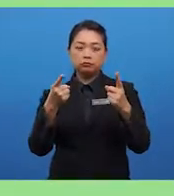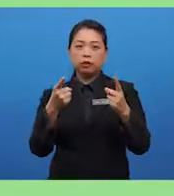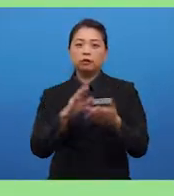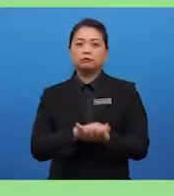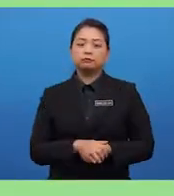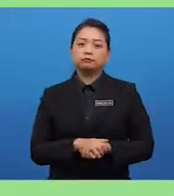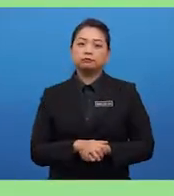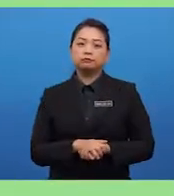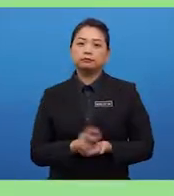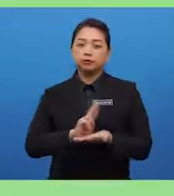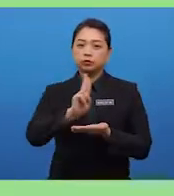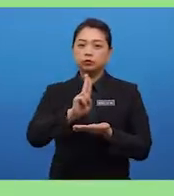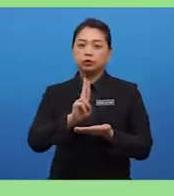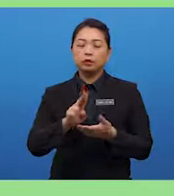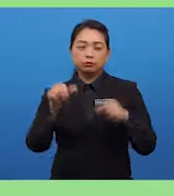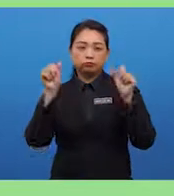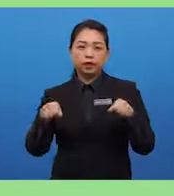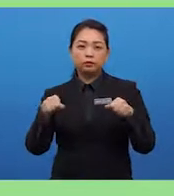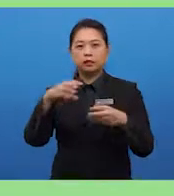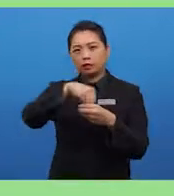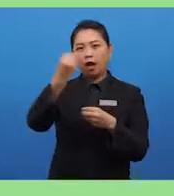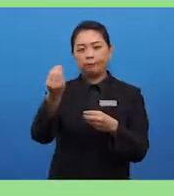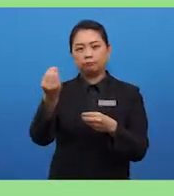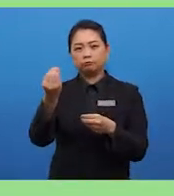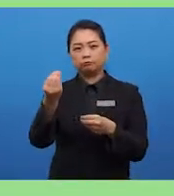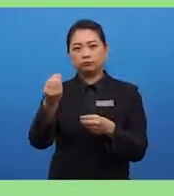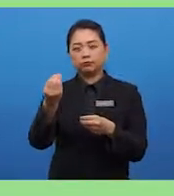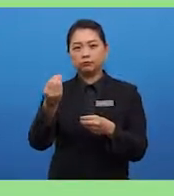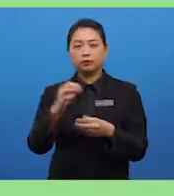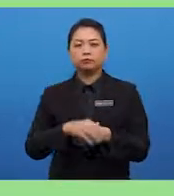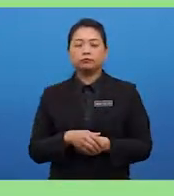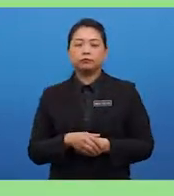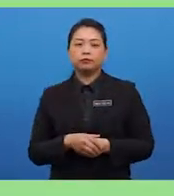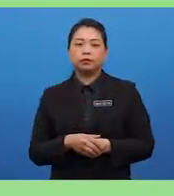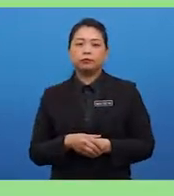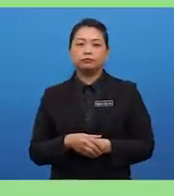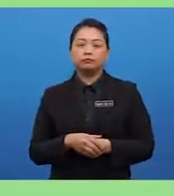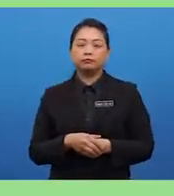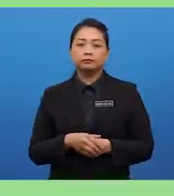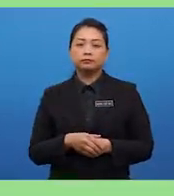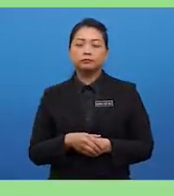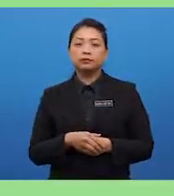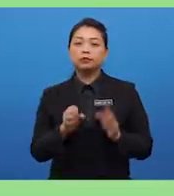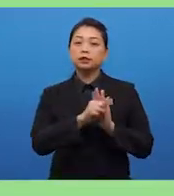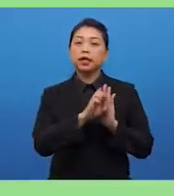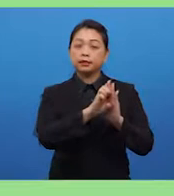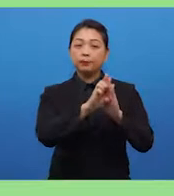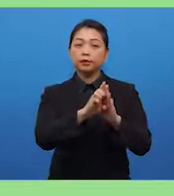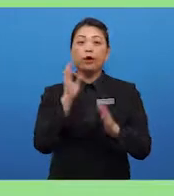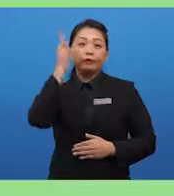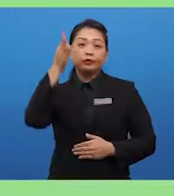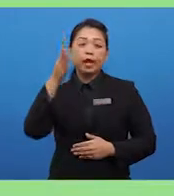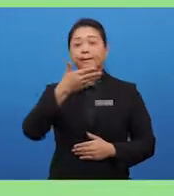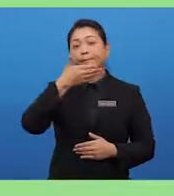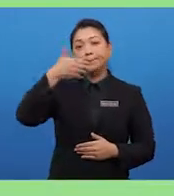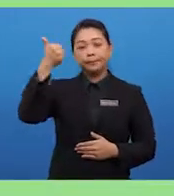come up with reasons like graduates from a reputable university, in future will have a better